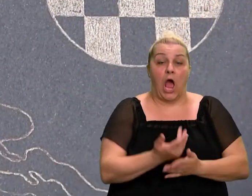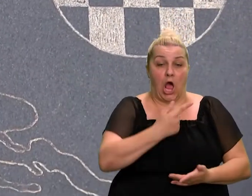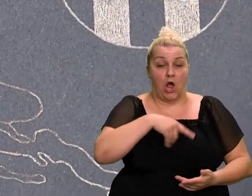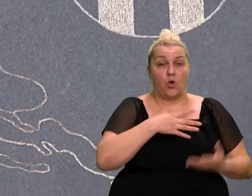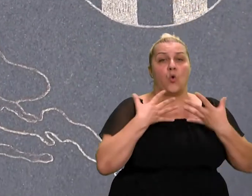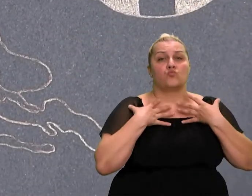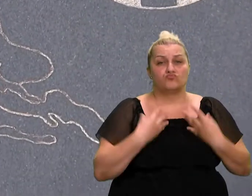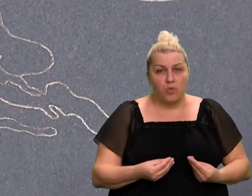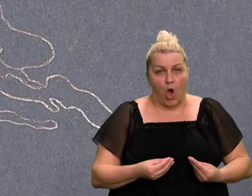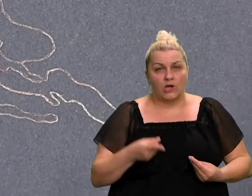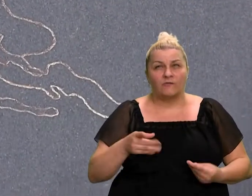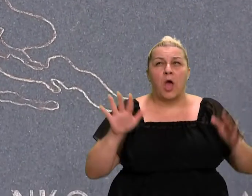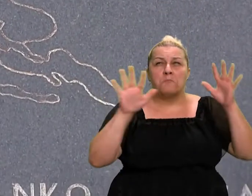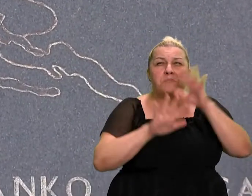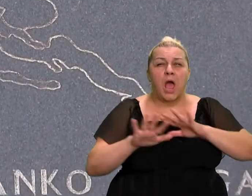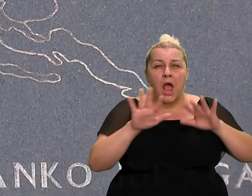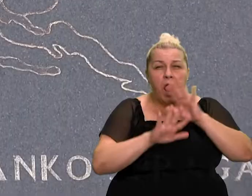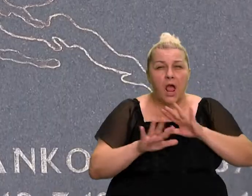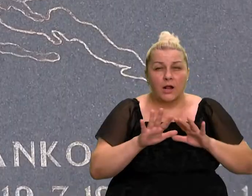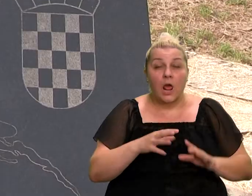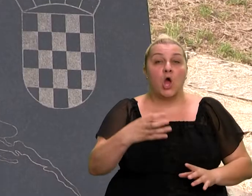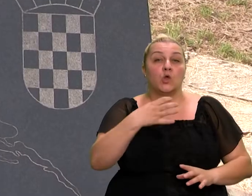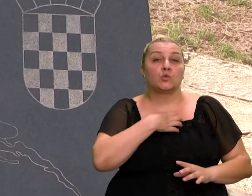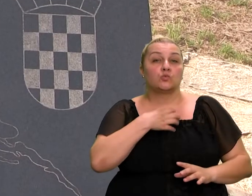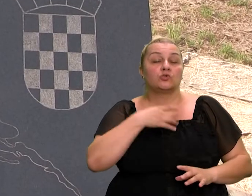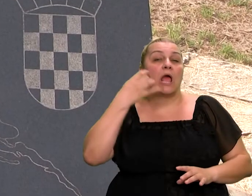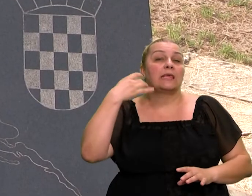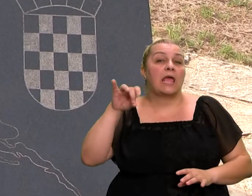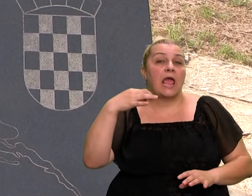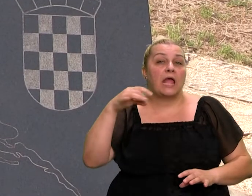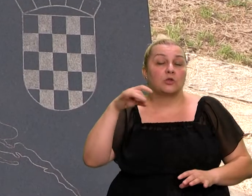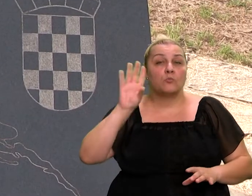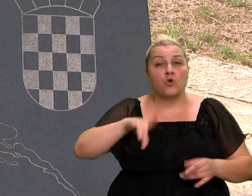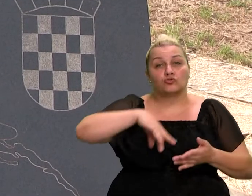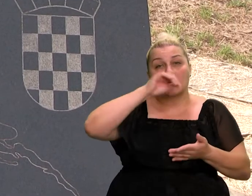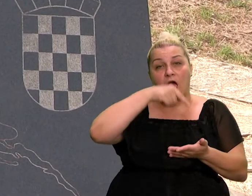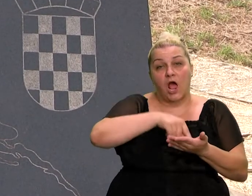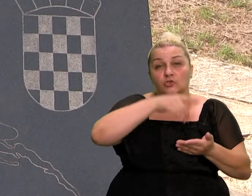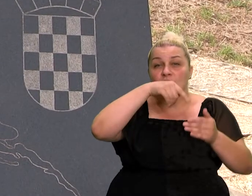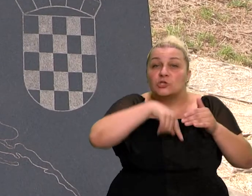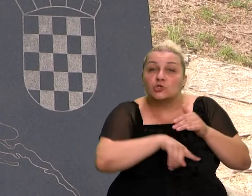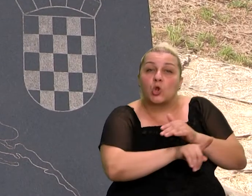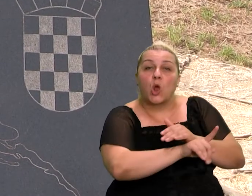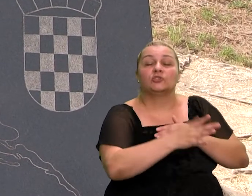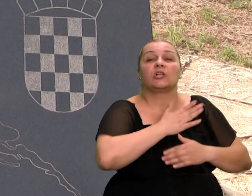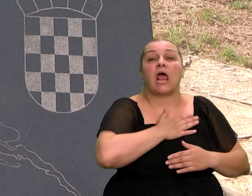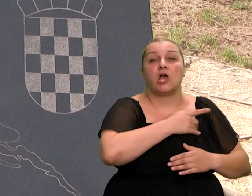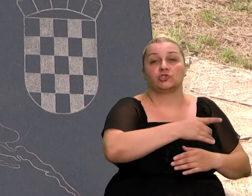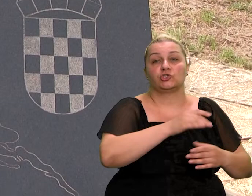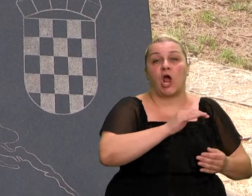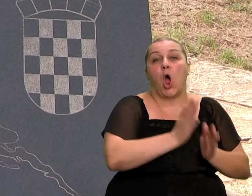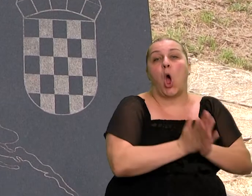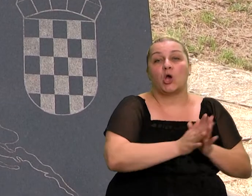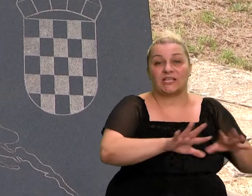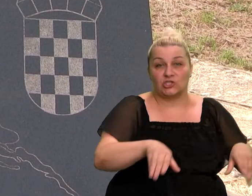umorimo od ove maglovite civilizacije, duša će na jedino moći naći sklonište u ognjišnjima naših